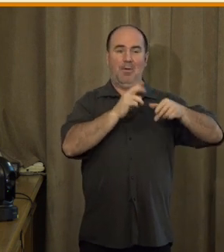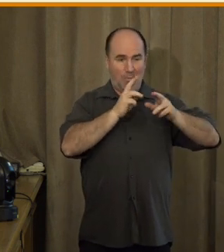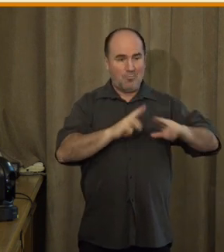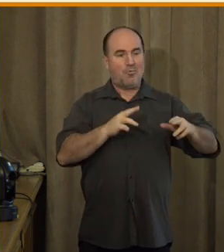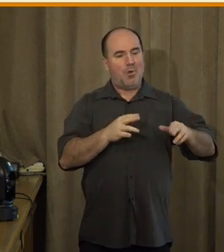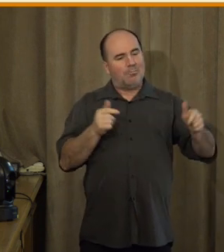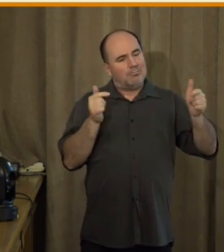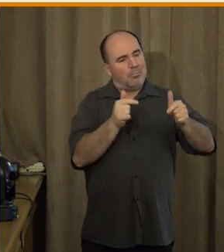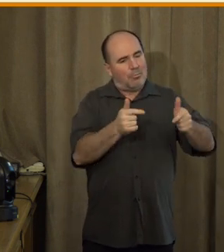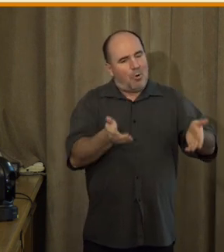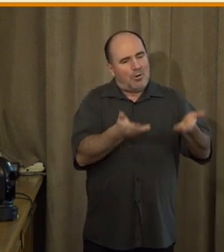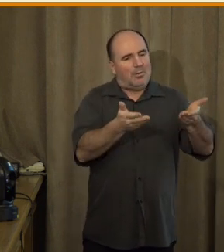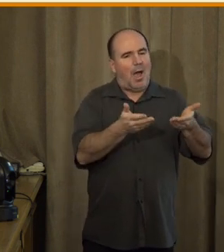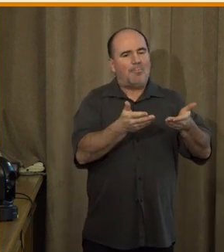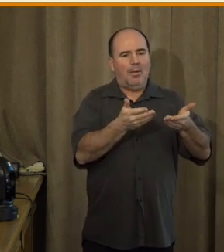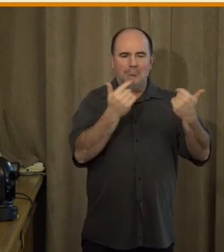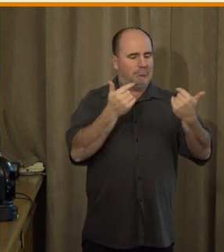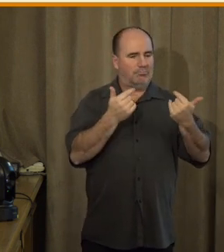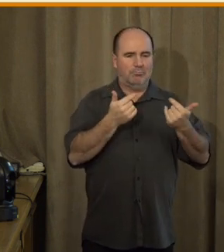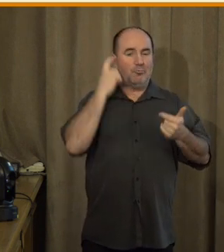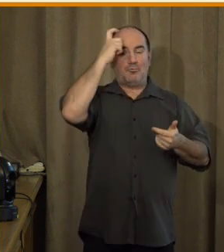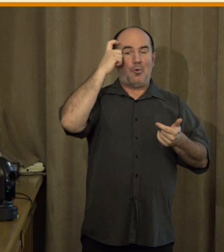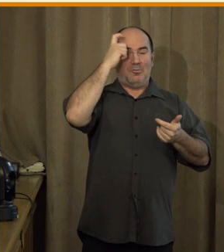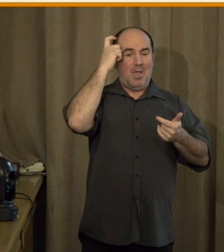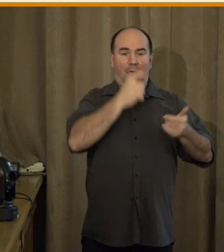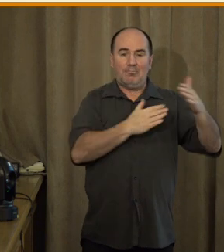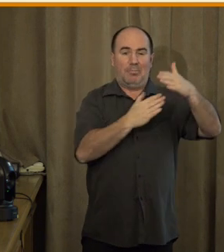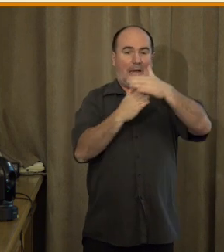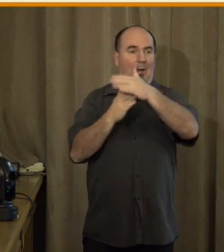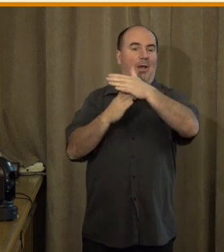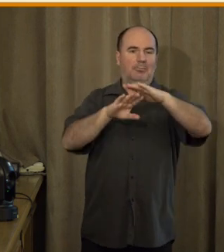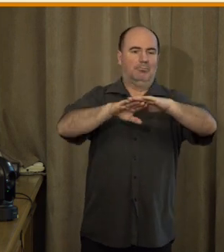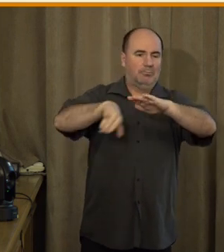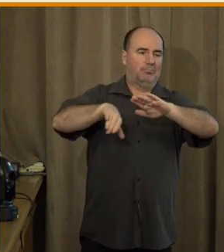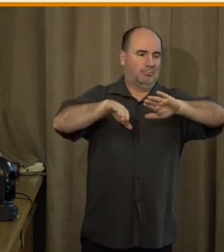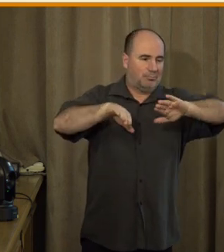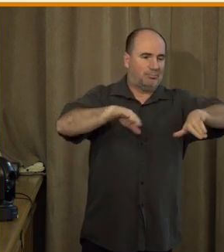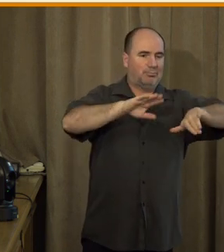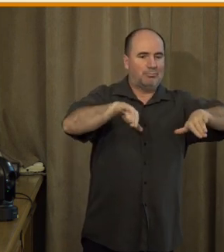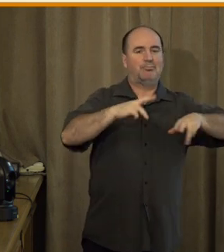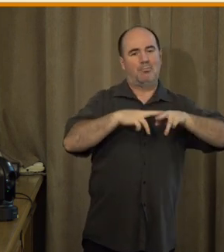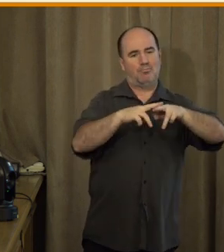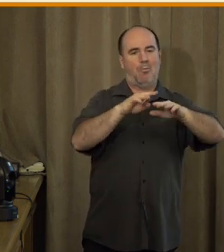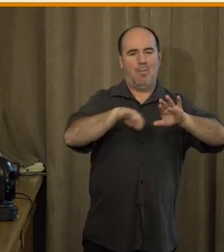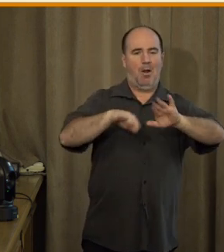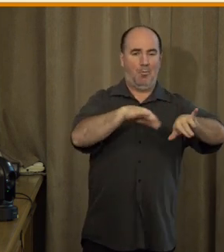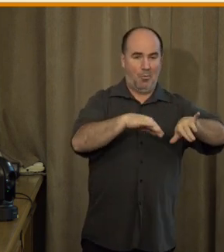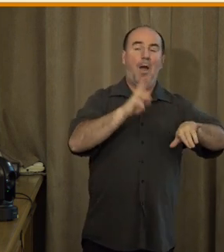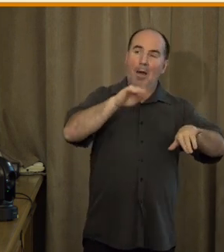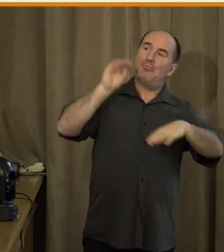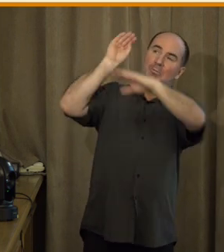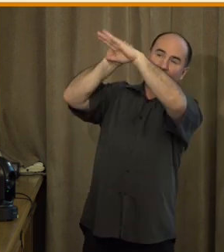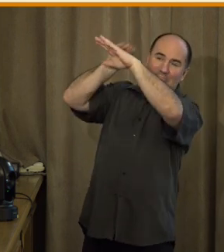zahrdnout do vzdělávání digitální kompetenci všechny, na které stát zdaleka vlastně dosáhne.